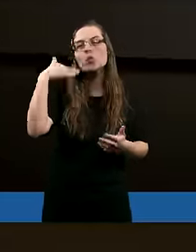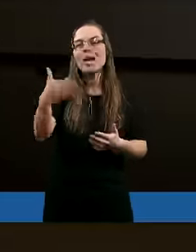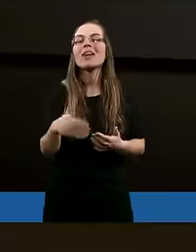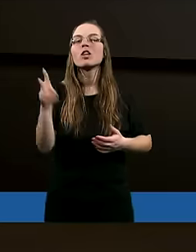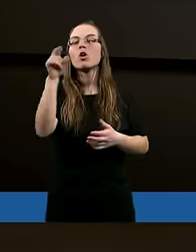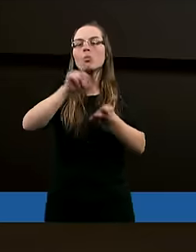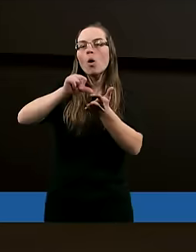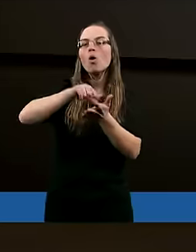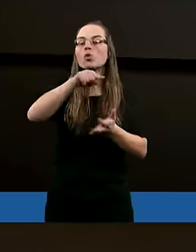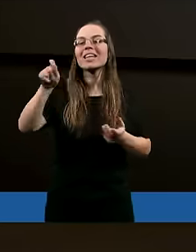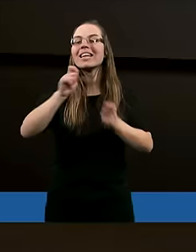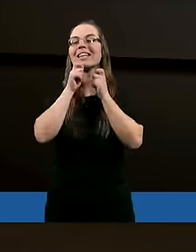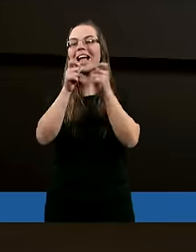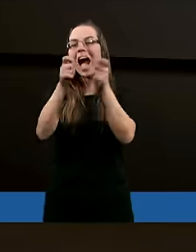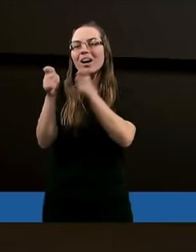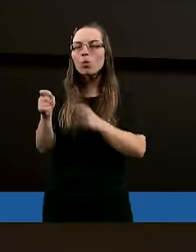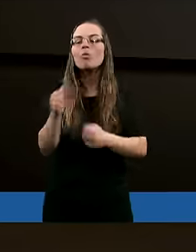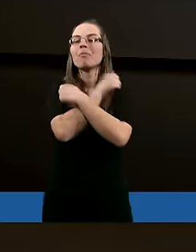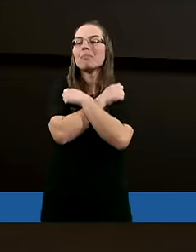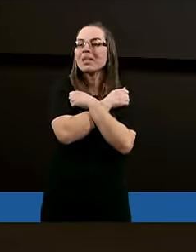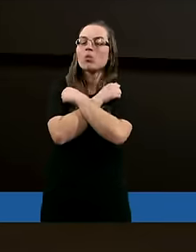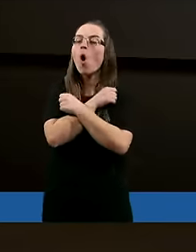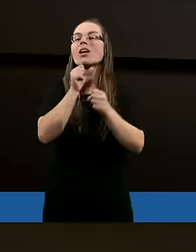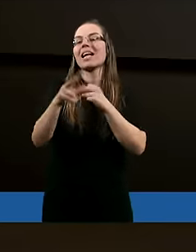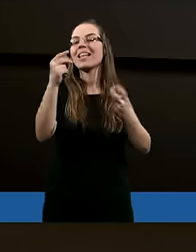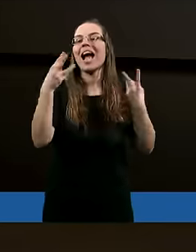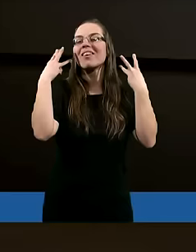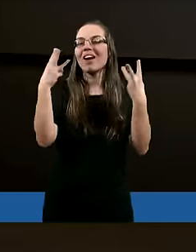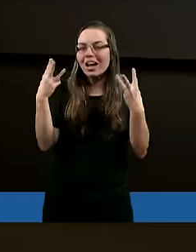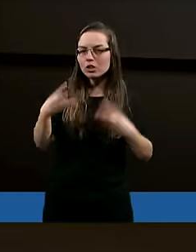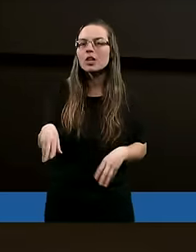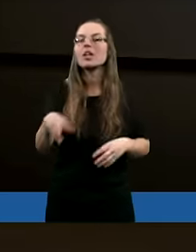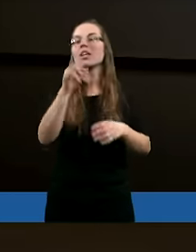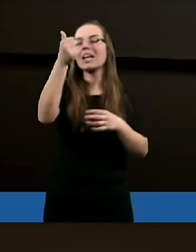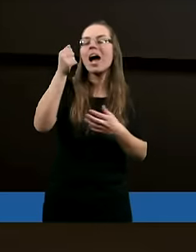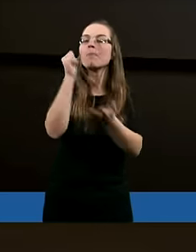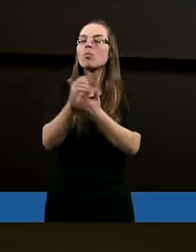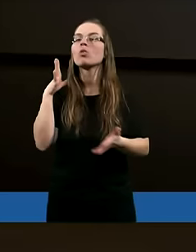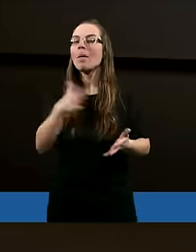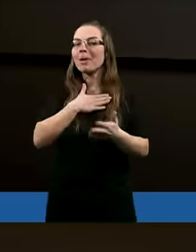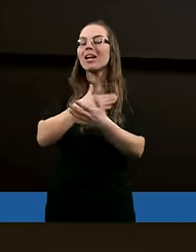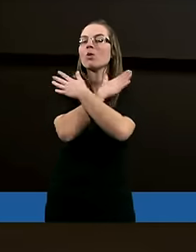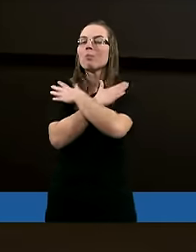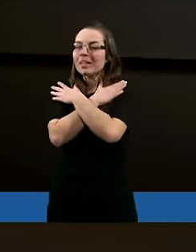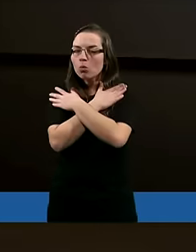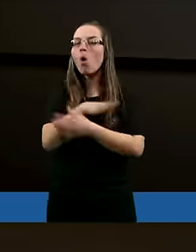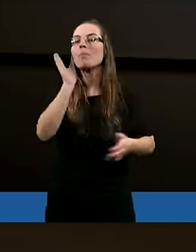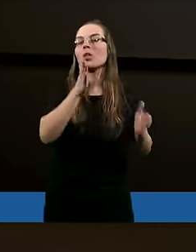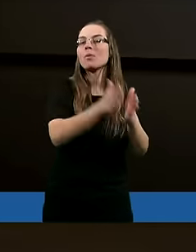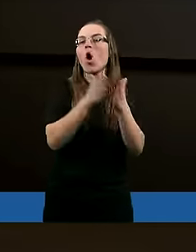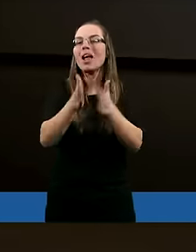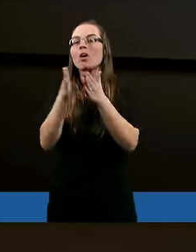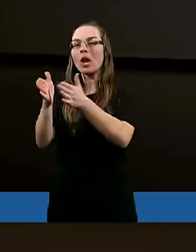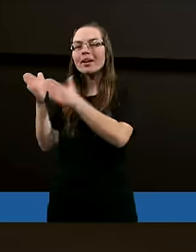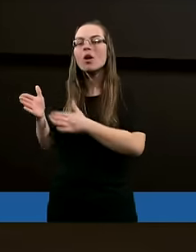spośród tych darów miłość jest najważniejsza. Czyli najpierw muszę mieć miłość, potem kolejny